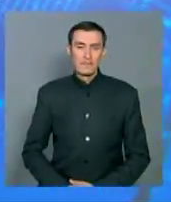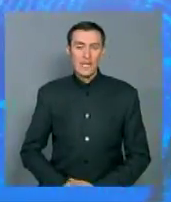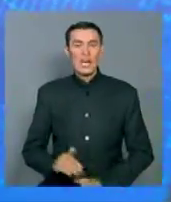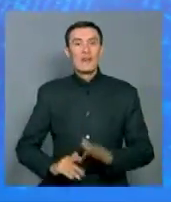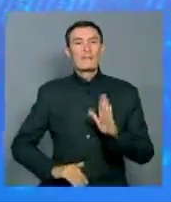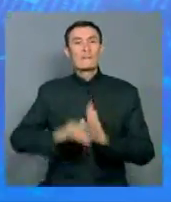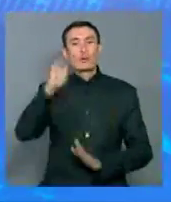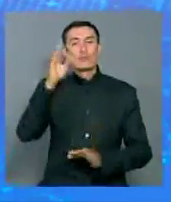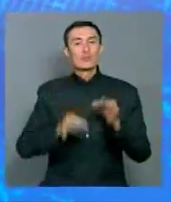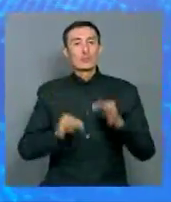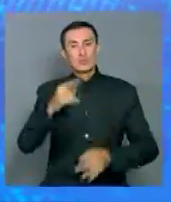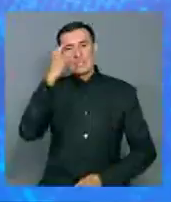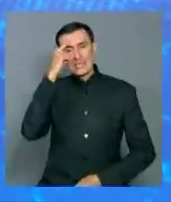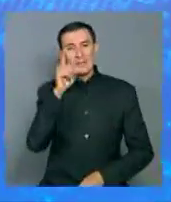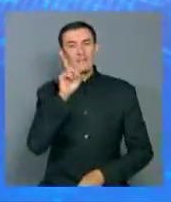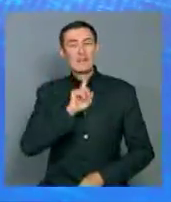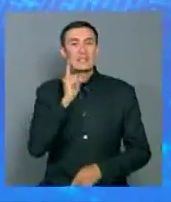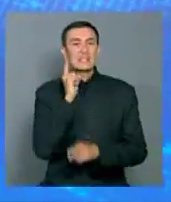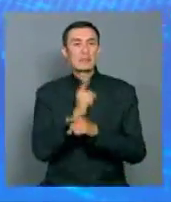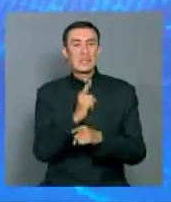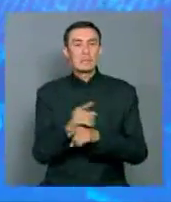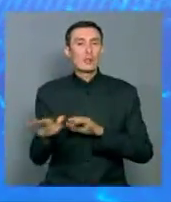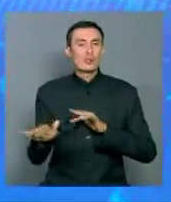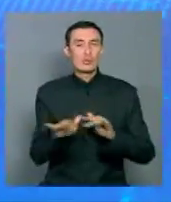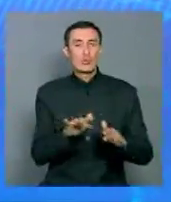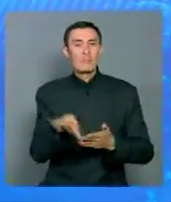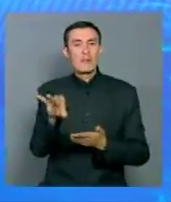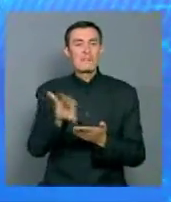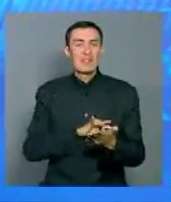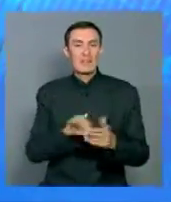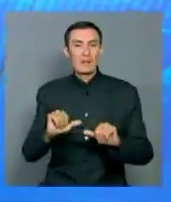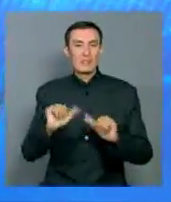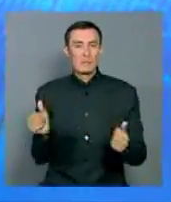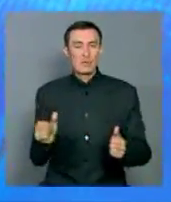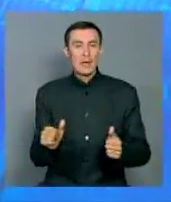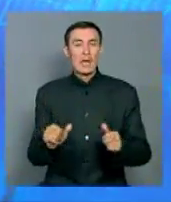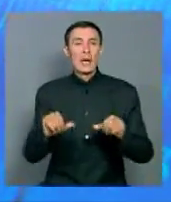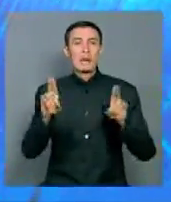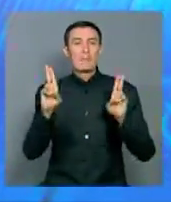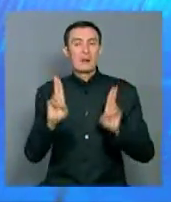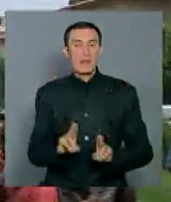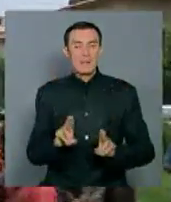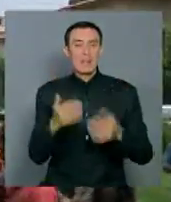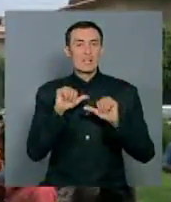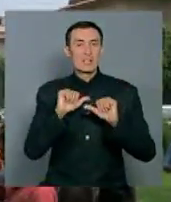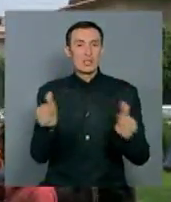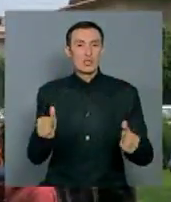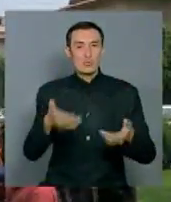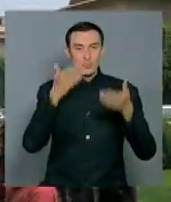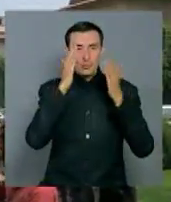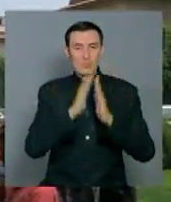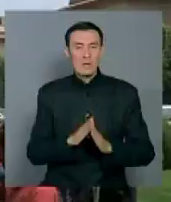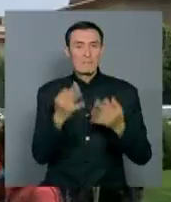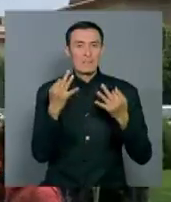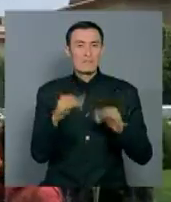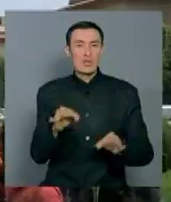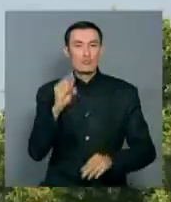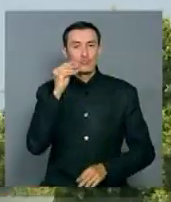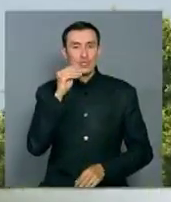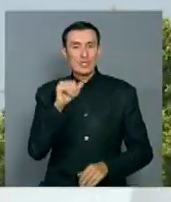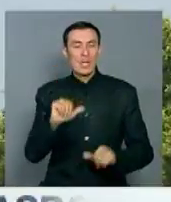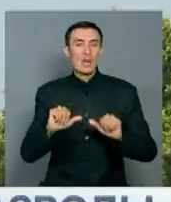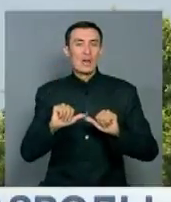Верховный суд Индии временно запретил процедуру мгновенного развода. Правила расторжения брака у мусульман дают и позволяют